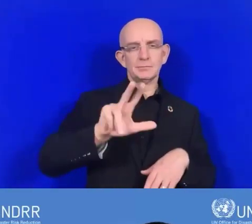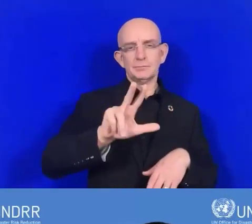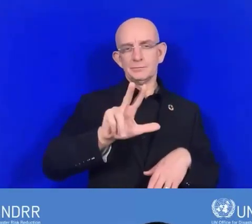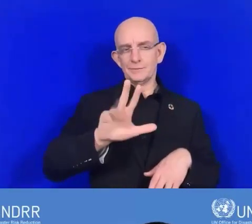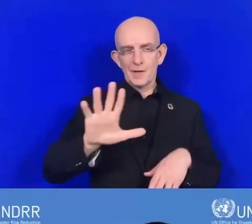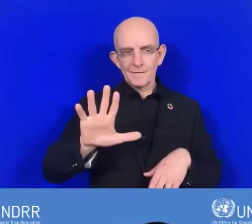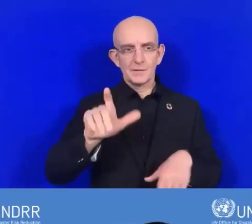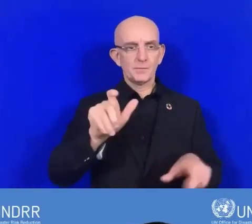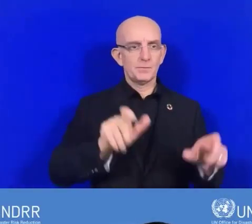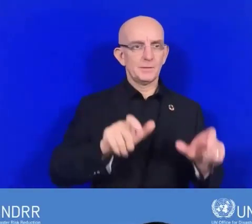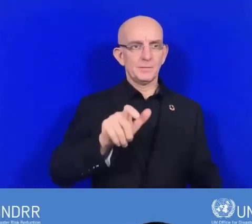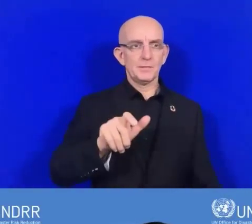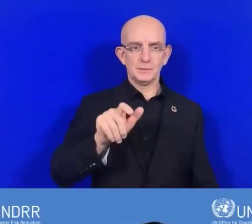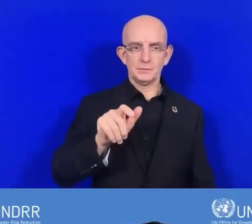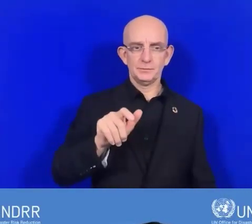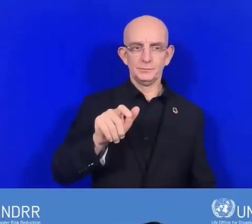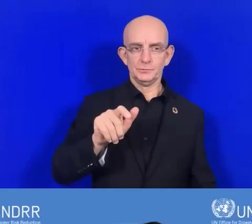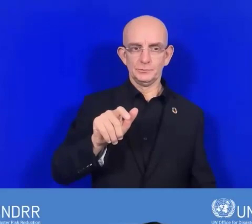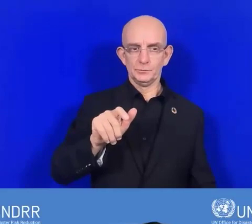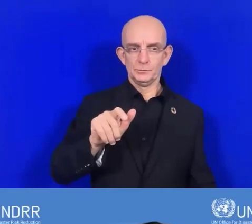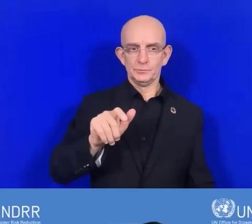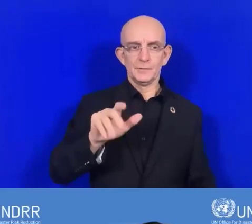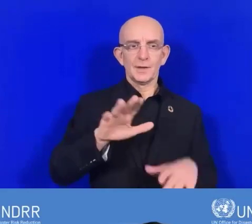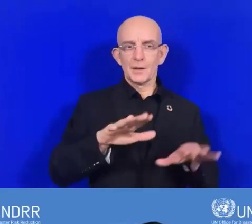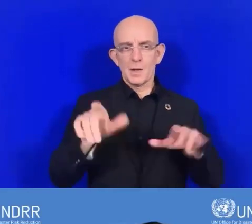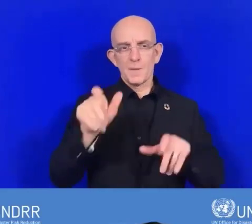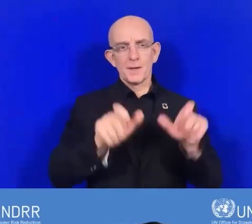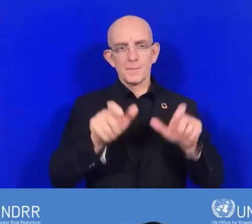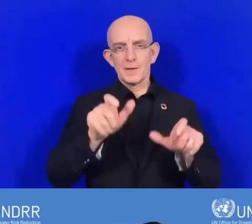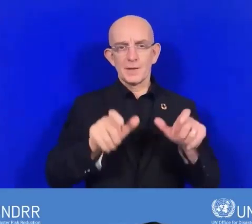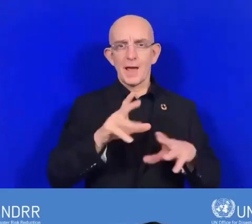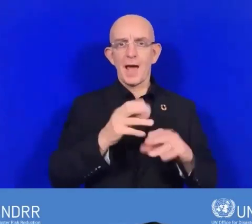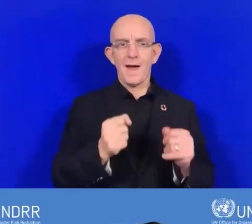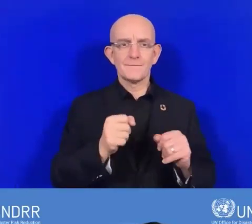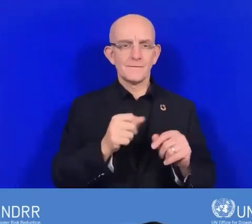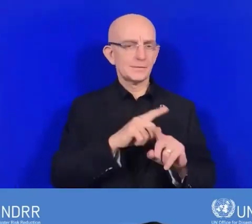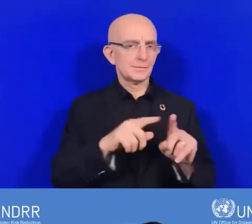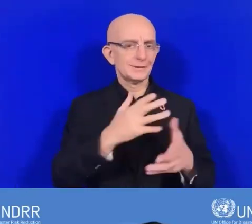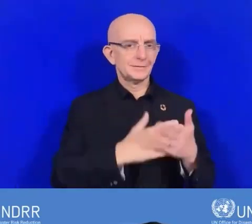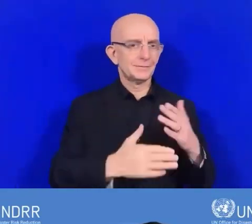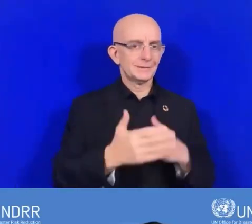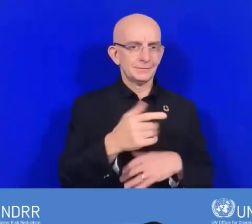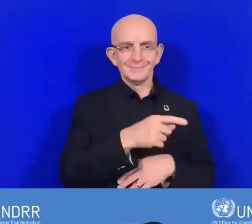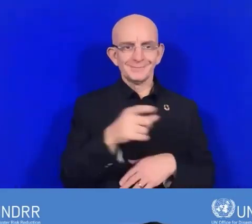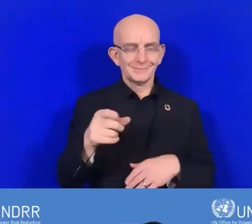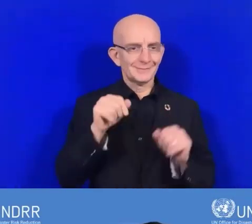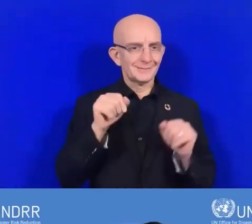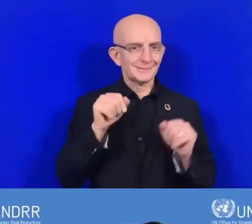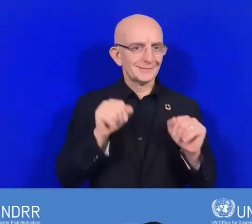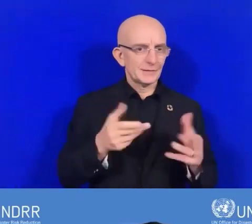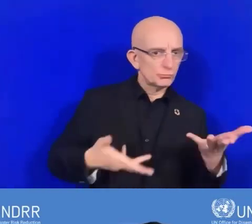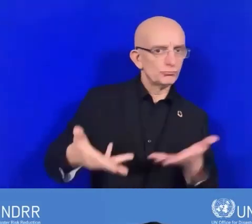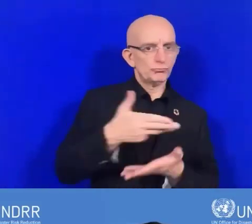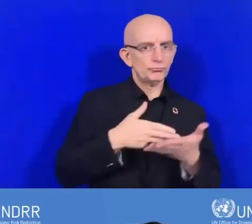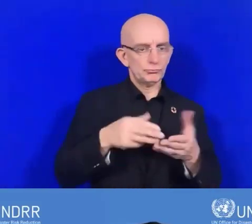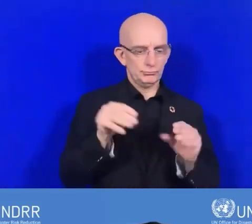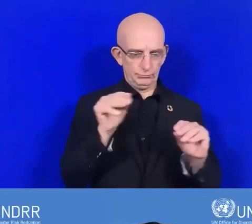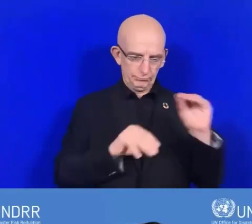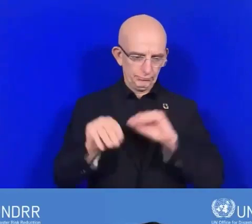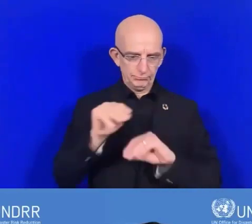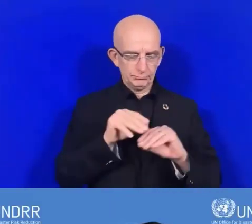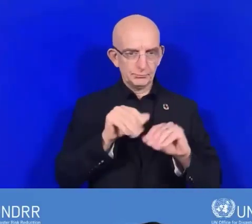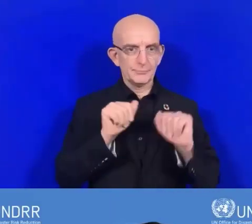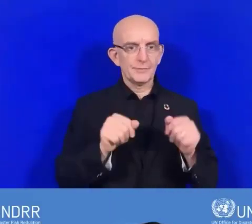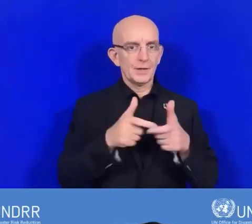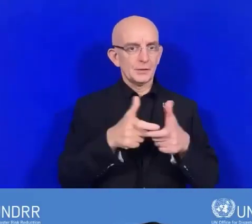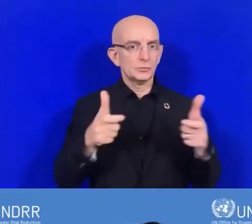personnes ayant différents types de handicap pour développer un outil qui se veut général. Nous